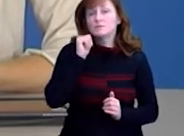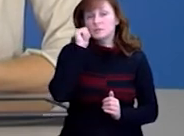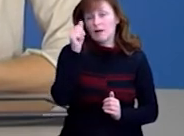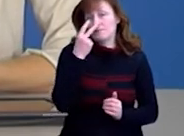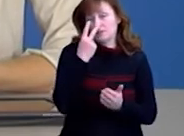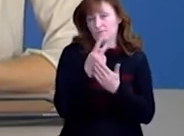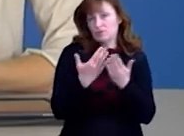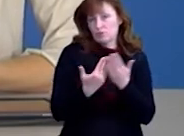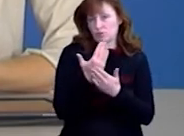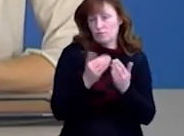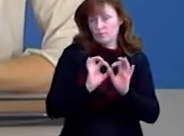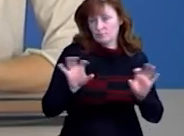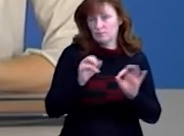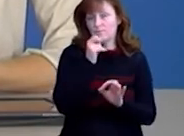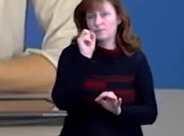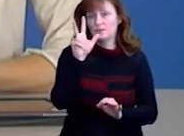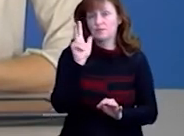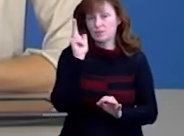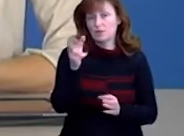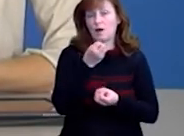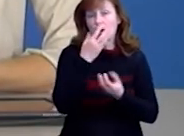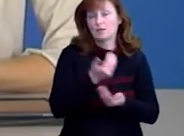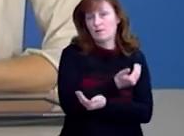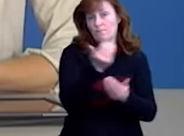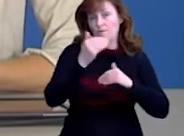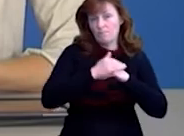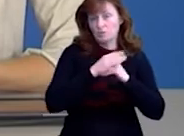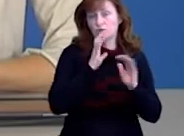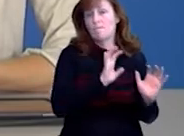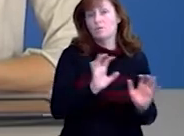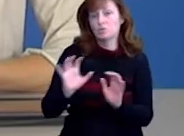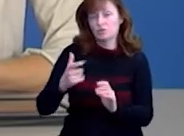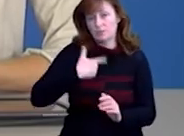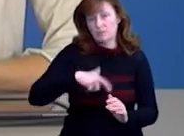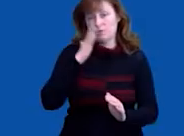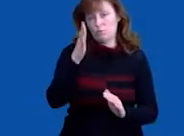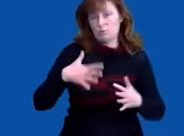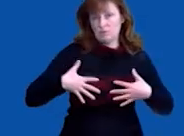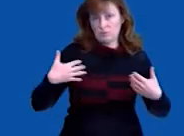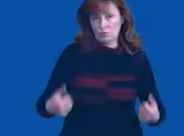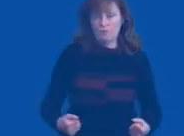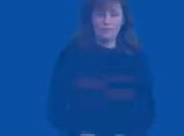новин дивіться завтра о 13.30. Гарного вечора, бережіть себе і будьте здорові.